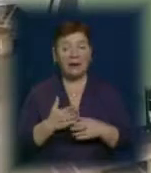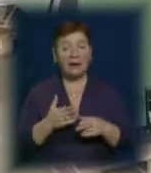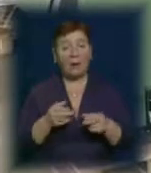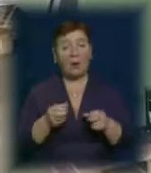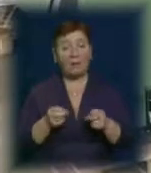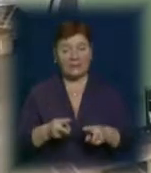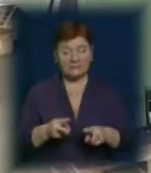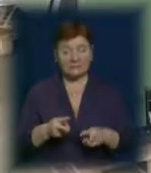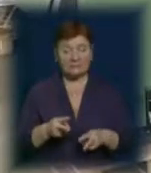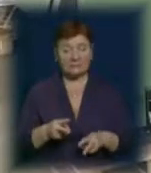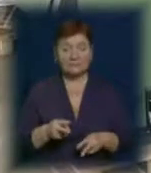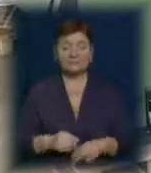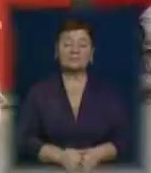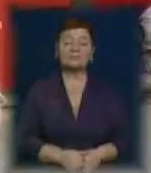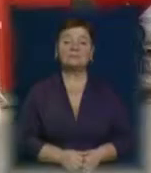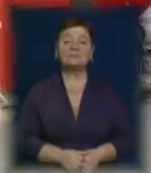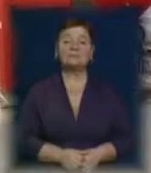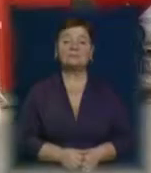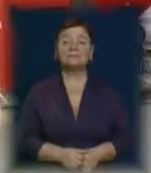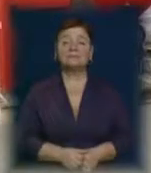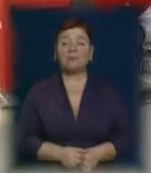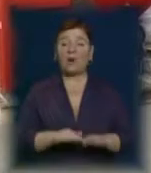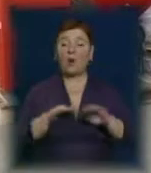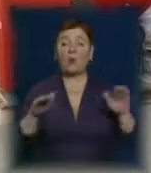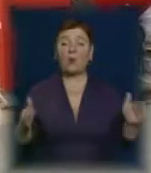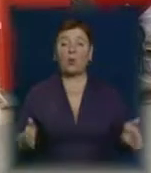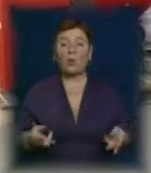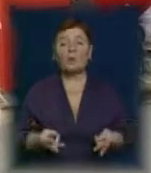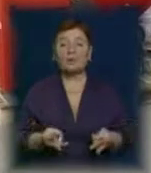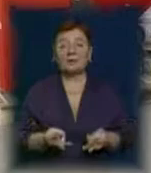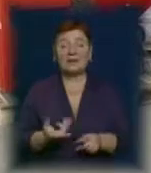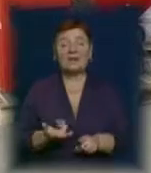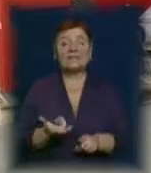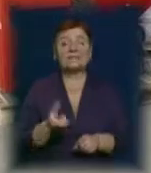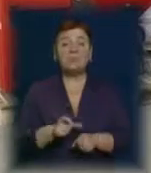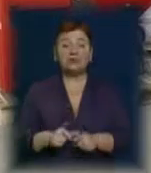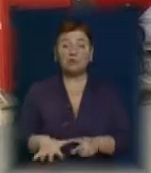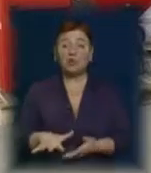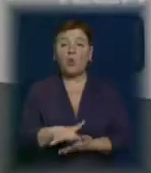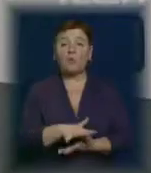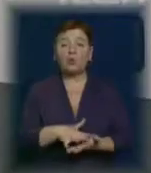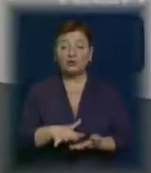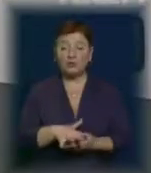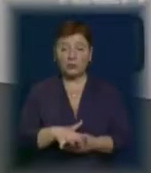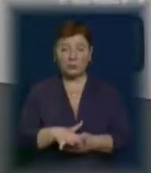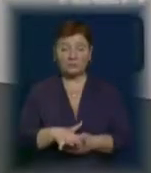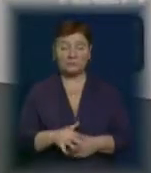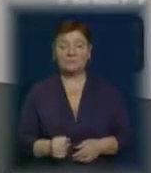До двох років, напевно, купується йому котел. З більшою площою він скоріше окуповується, тому що